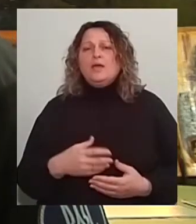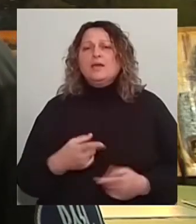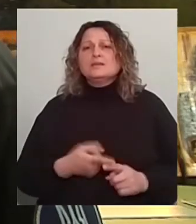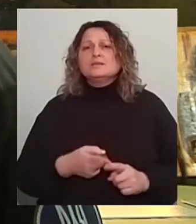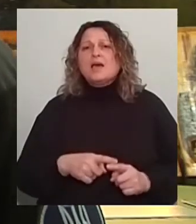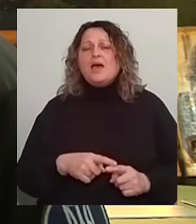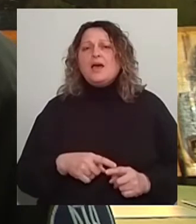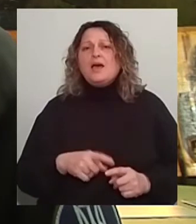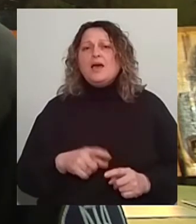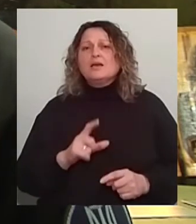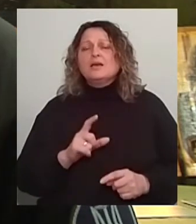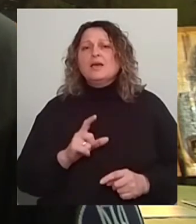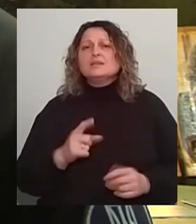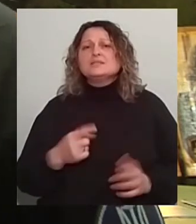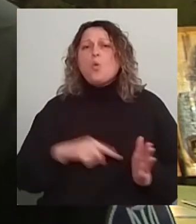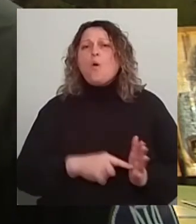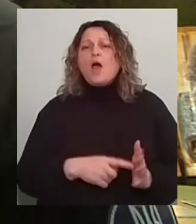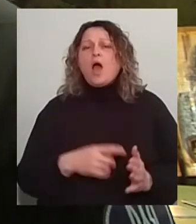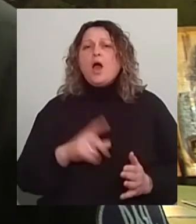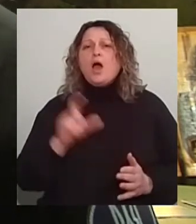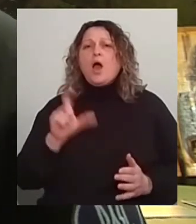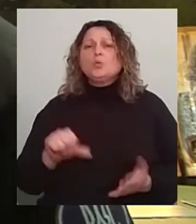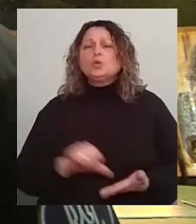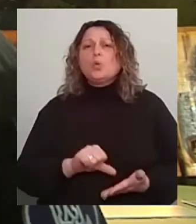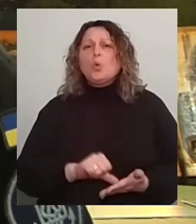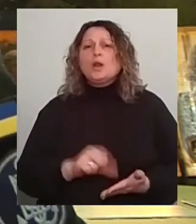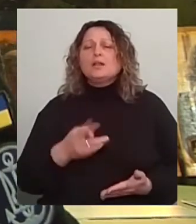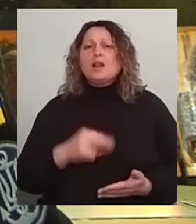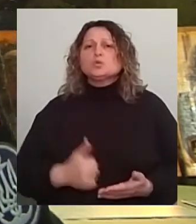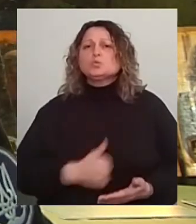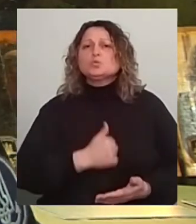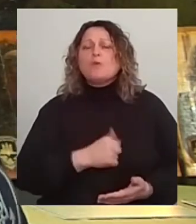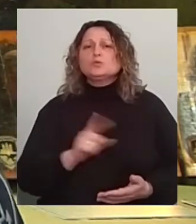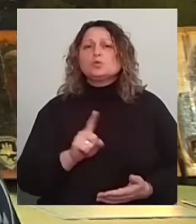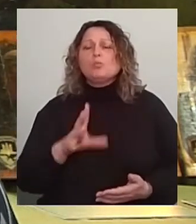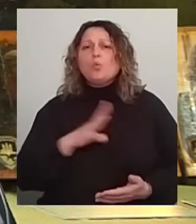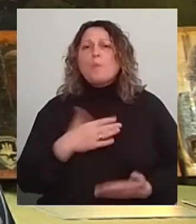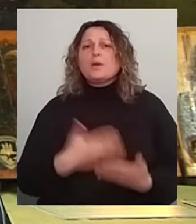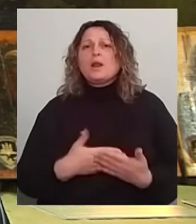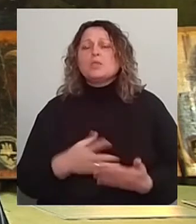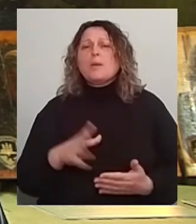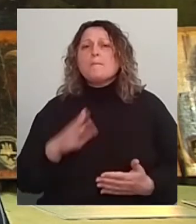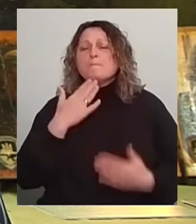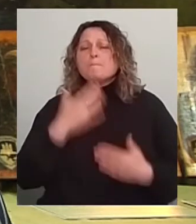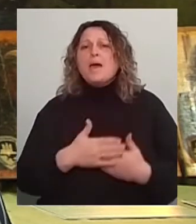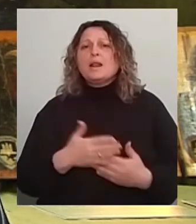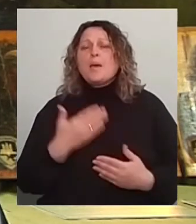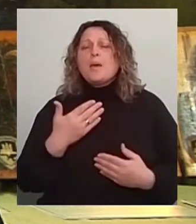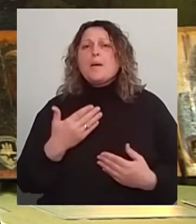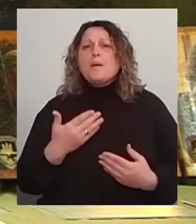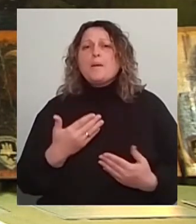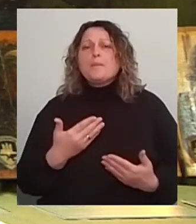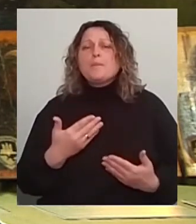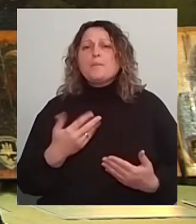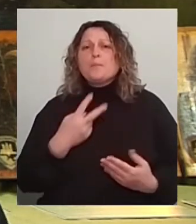військовослужбовців, щоб було, так би сказати, при попередніх показах, вони не мали